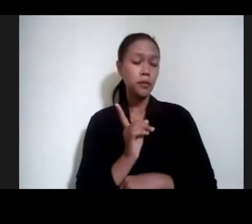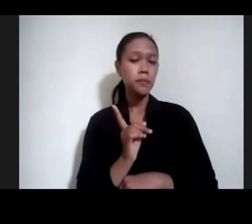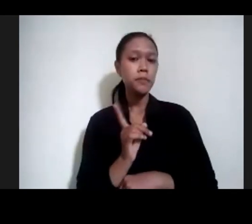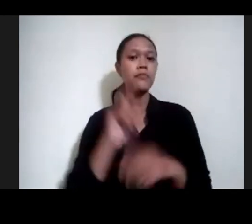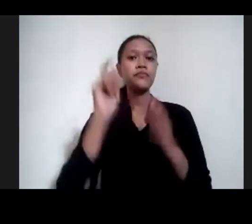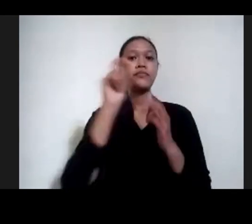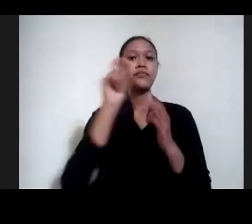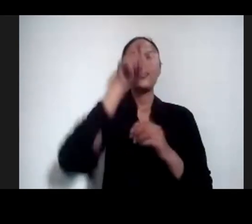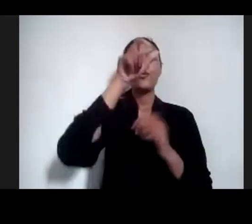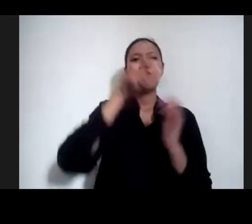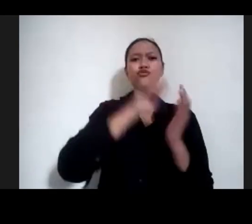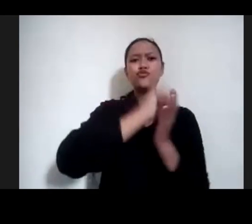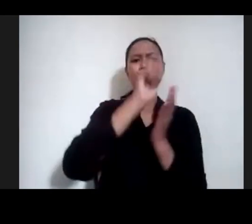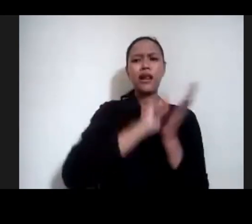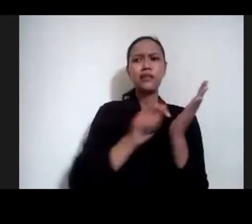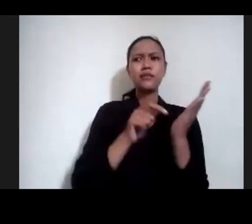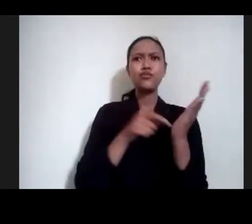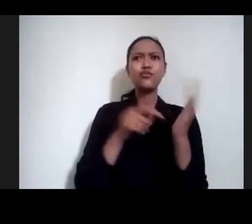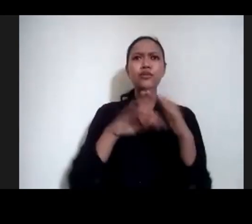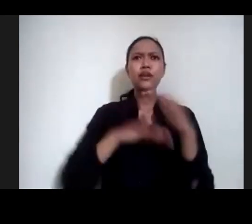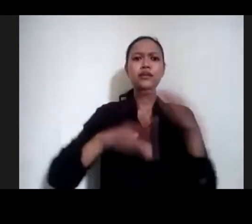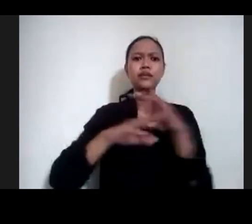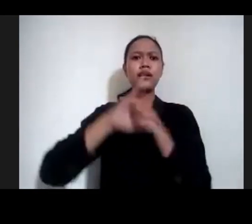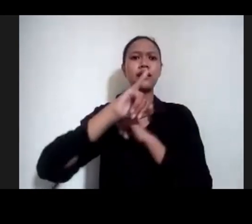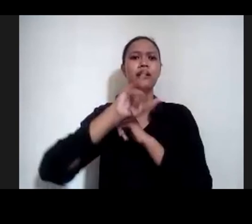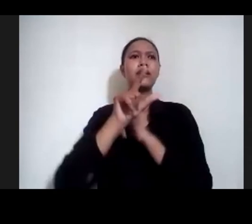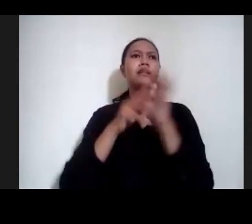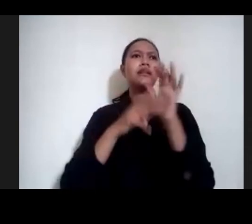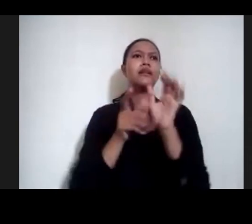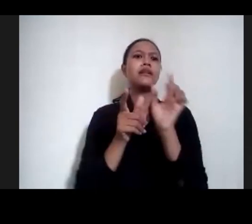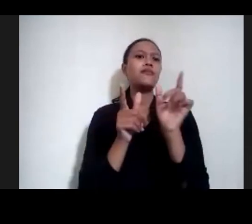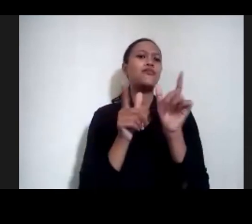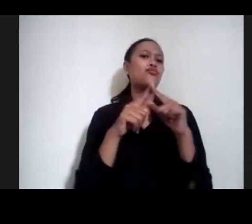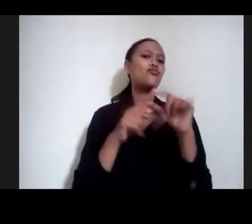itu basicnya bukan ilmuwan, basicnya bukan saintik,